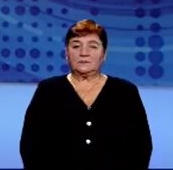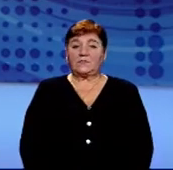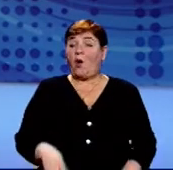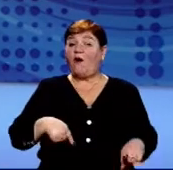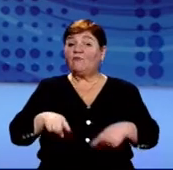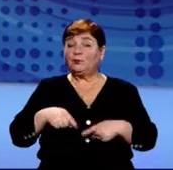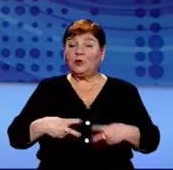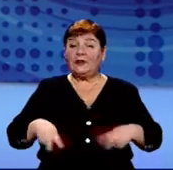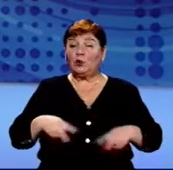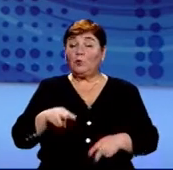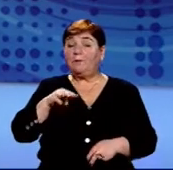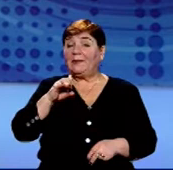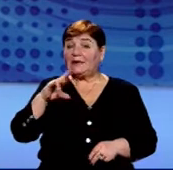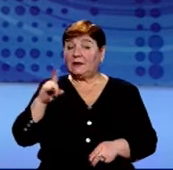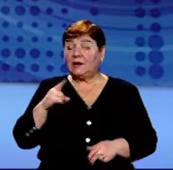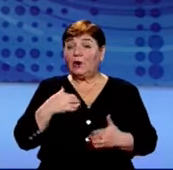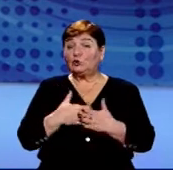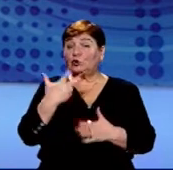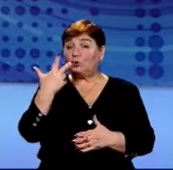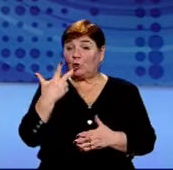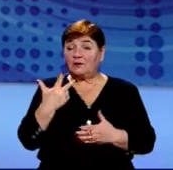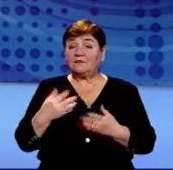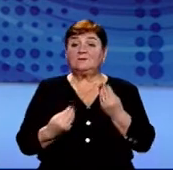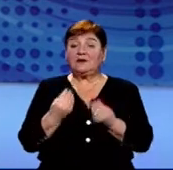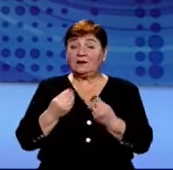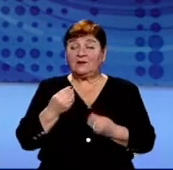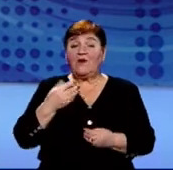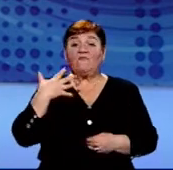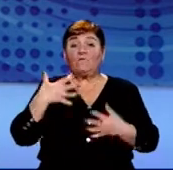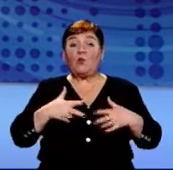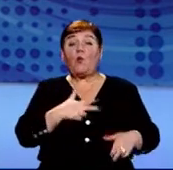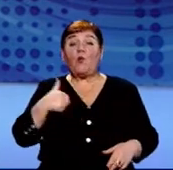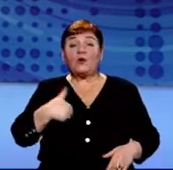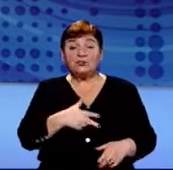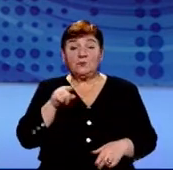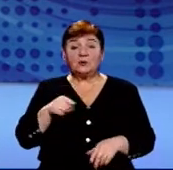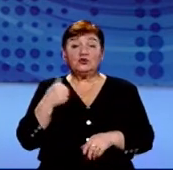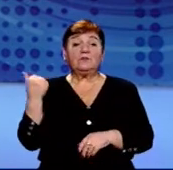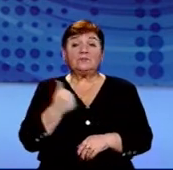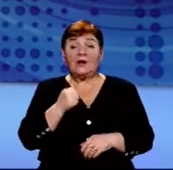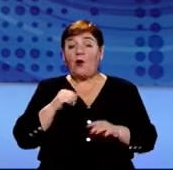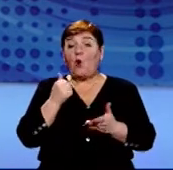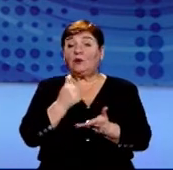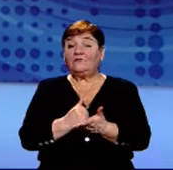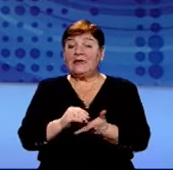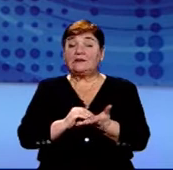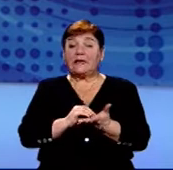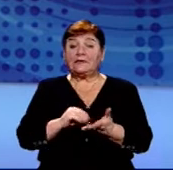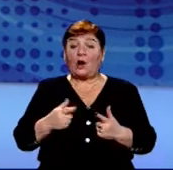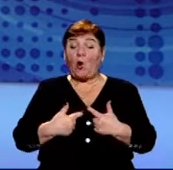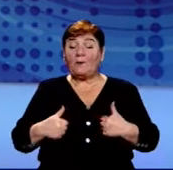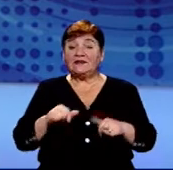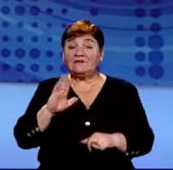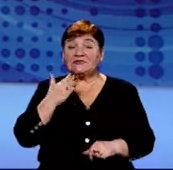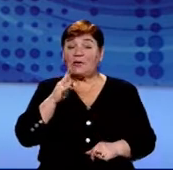Футбольний клуб «Минаю» готується до трьох товаристських матчів в Угорщині. Вони відбудуться цього тижня. Про це сьогодні розповів головний тренер команди Василь